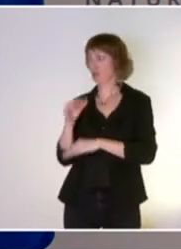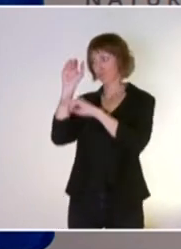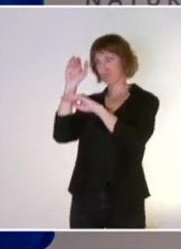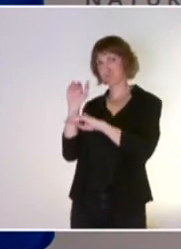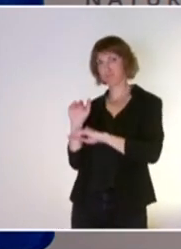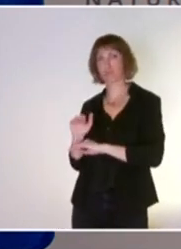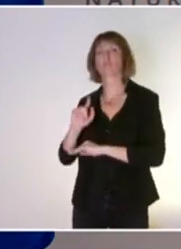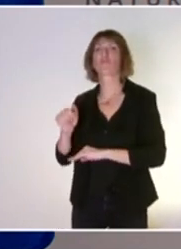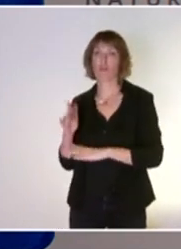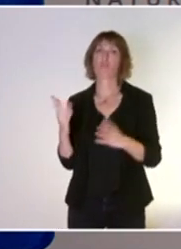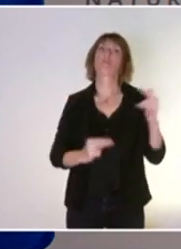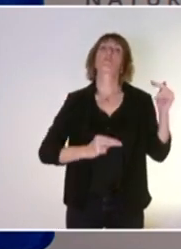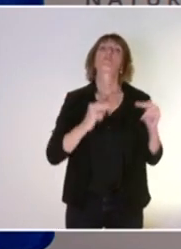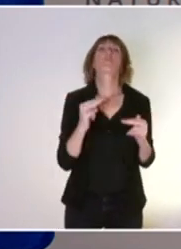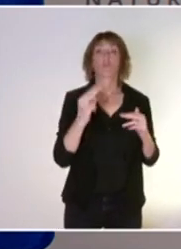Donc on a pu faire un point